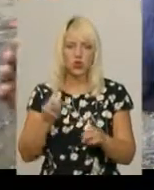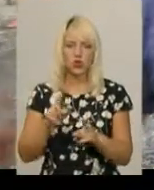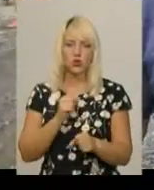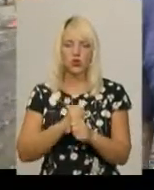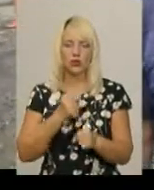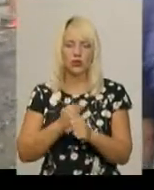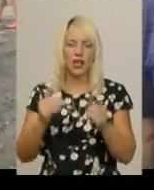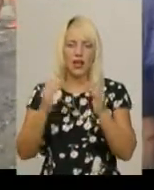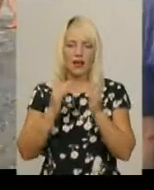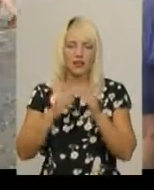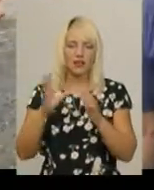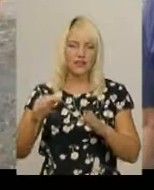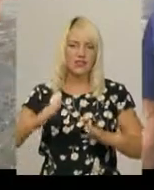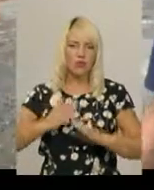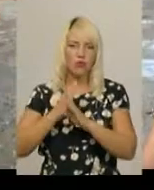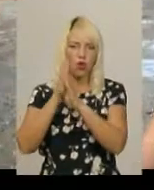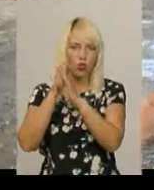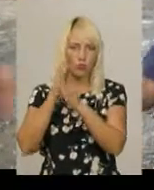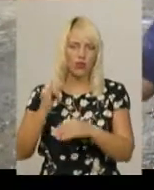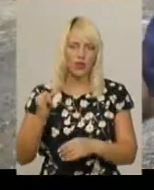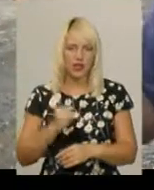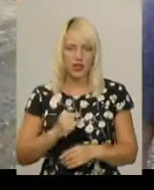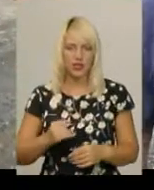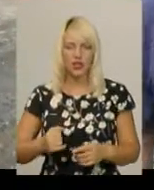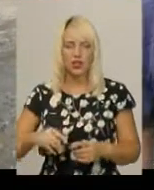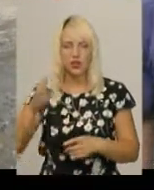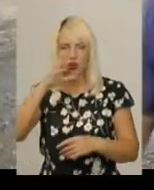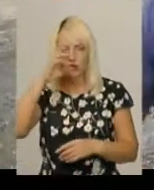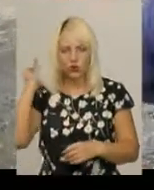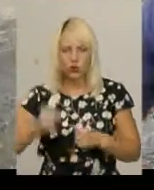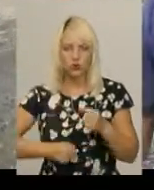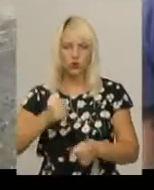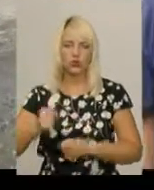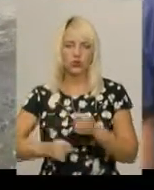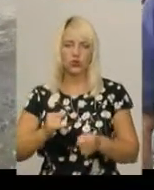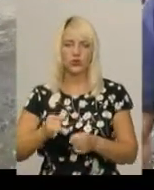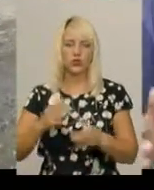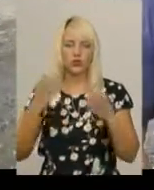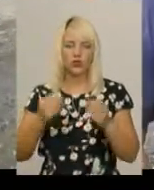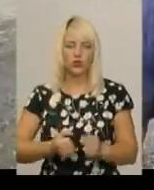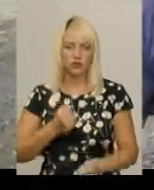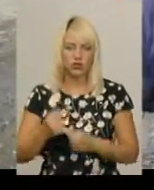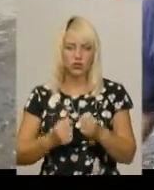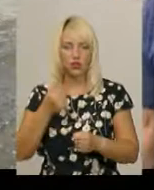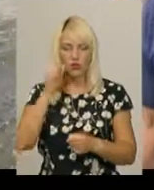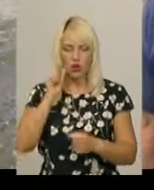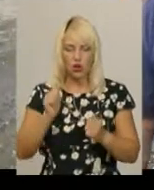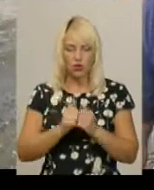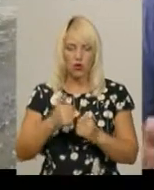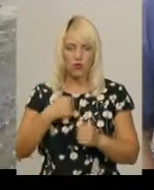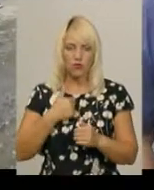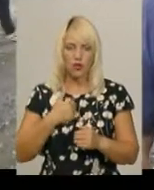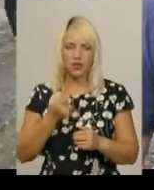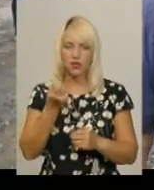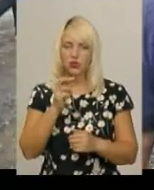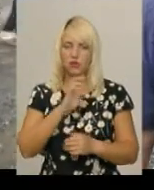Хати всі полопали, розумієте. І ночі їдуть, днем їдуть. Вчора колом'яни напроти подвіря чуть